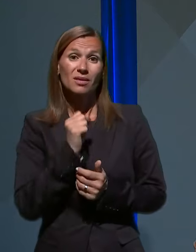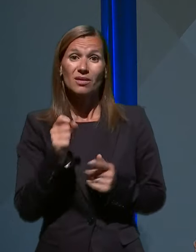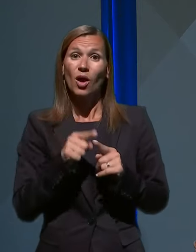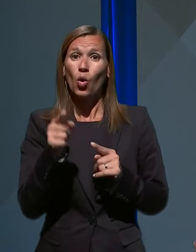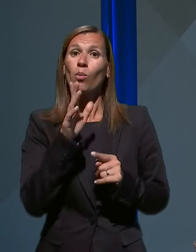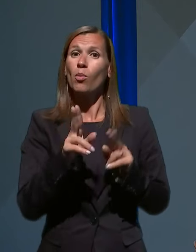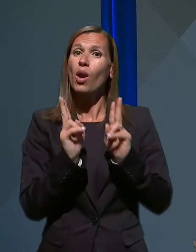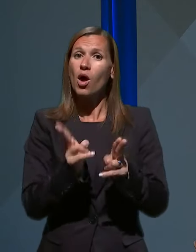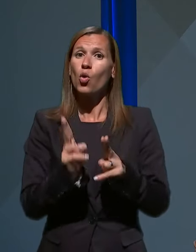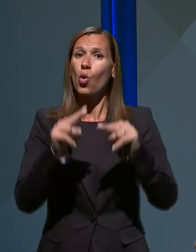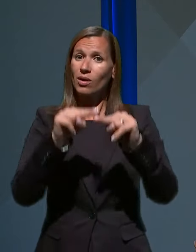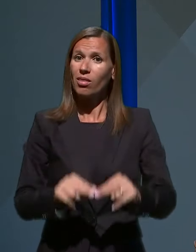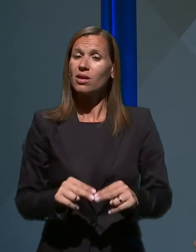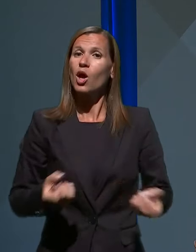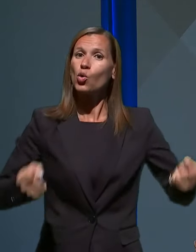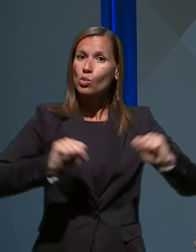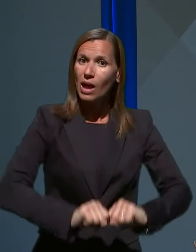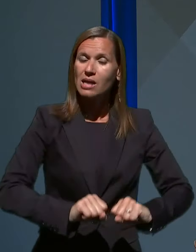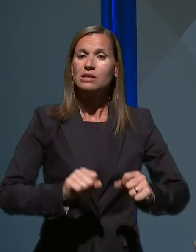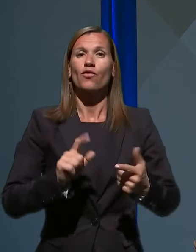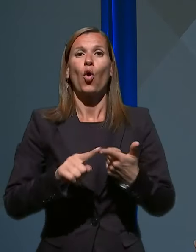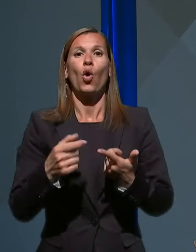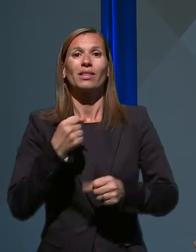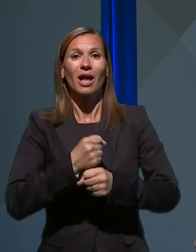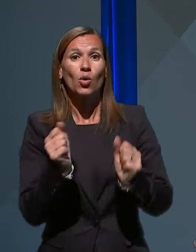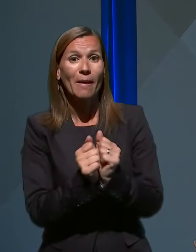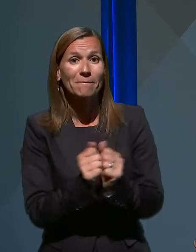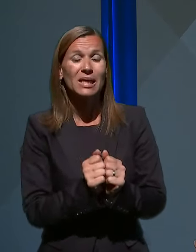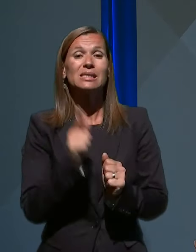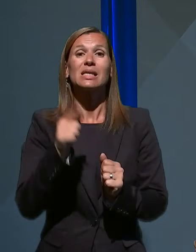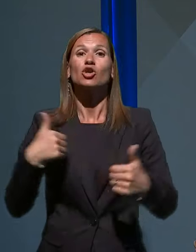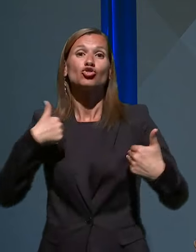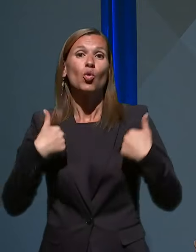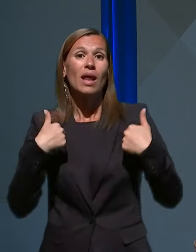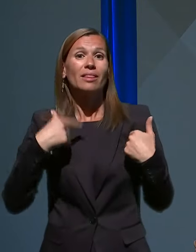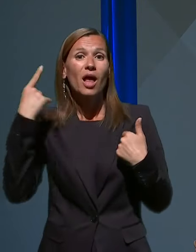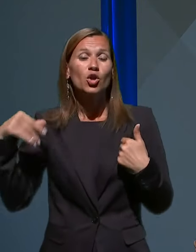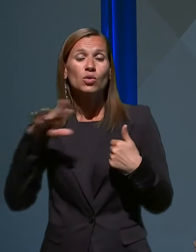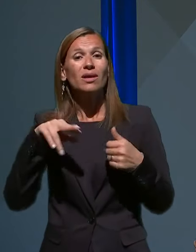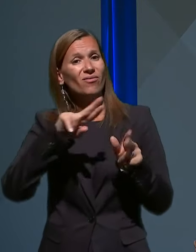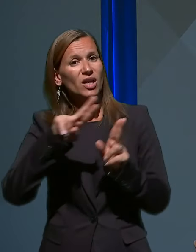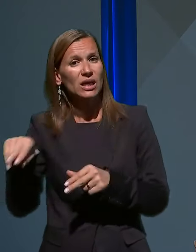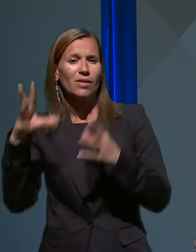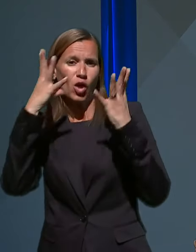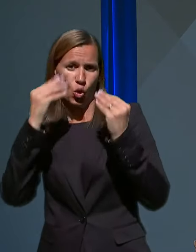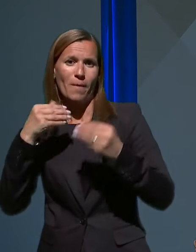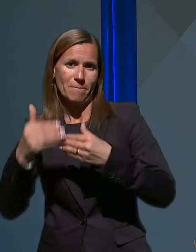gospodarstvo, delovna mesta in življenje ljudi vrnili vsaj približno normalne tirnice.